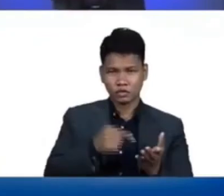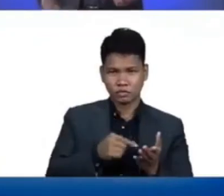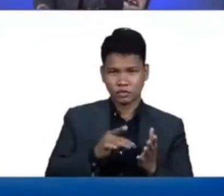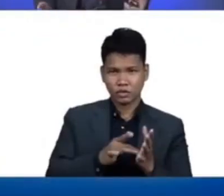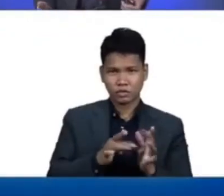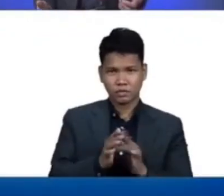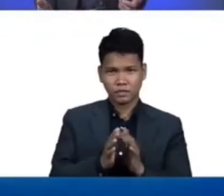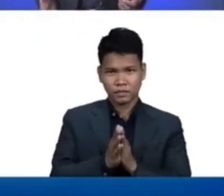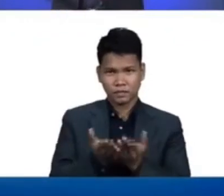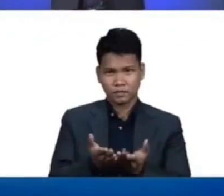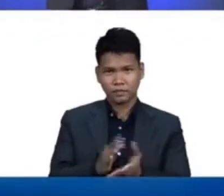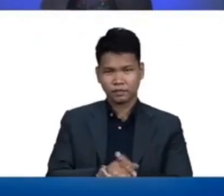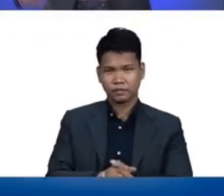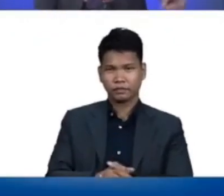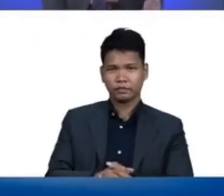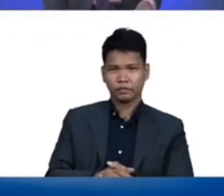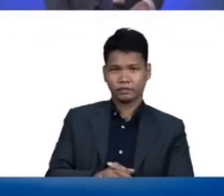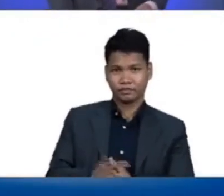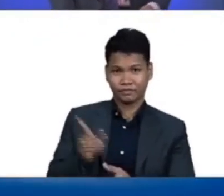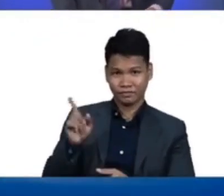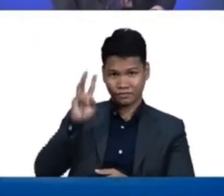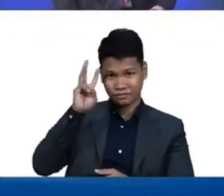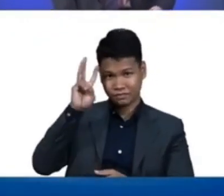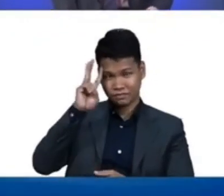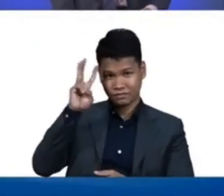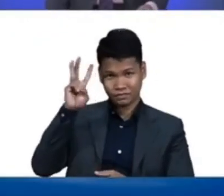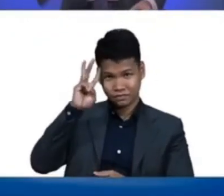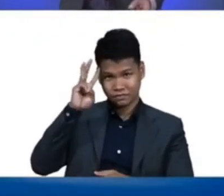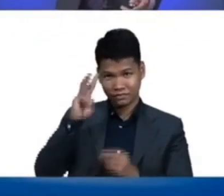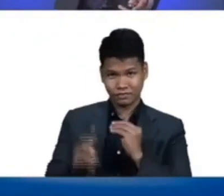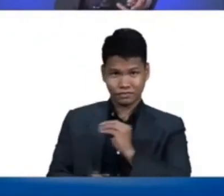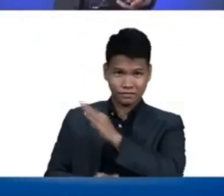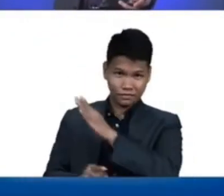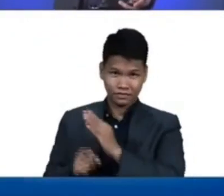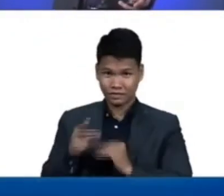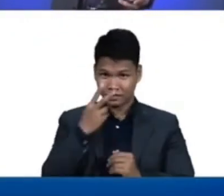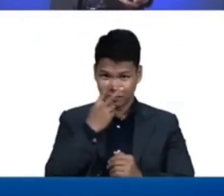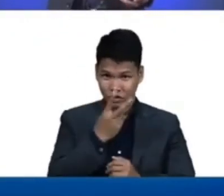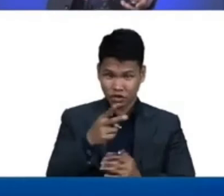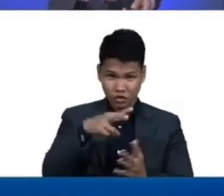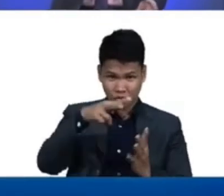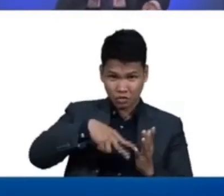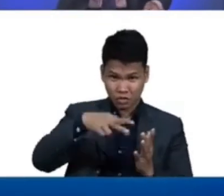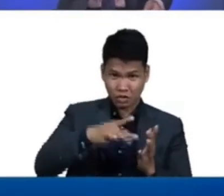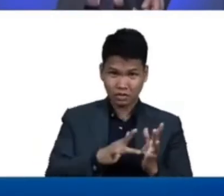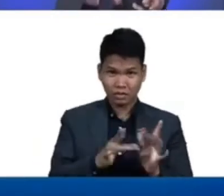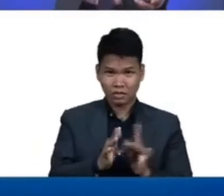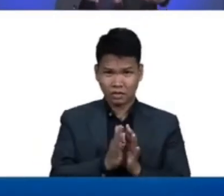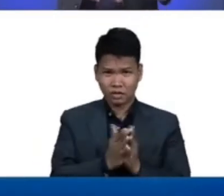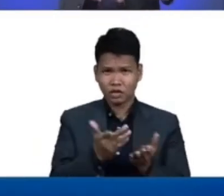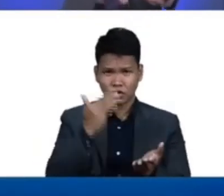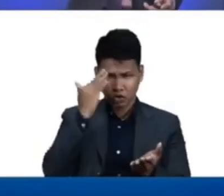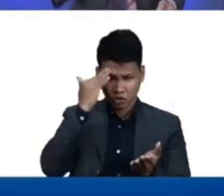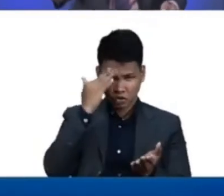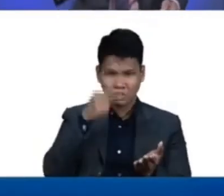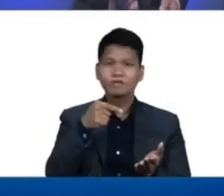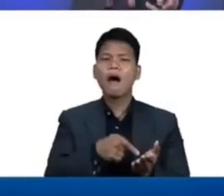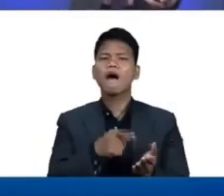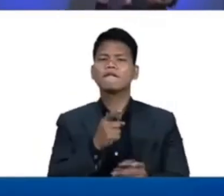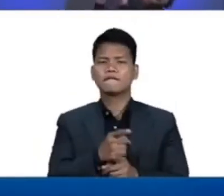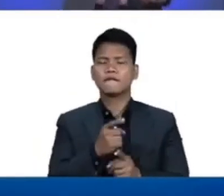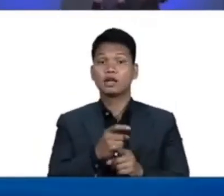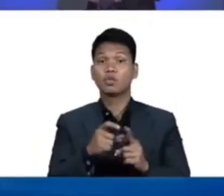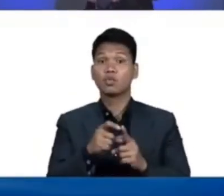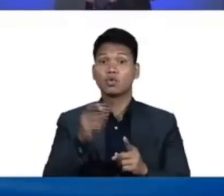the book Woodrow Wilson said when you have read the Bible you know it is the word of God